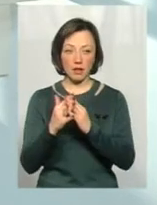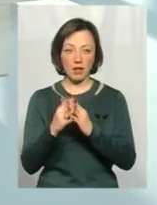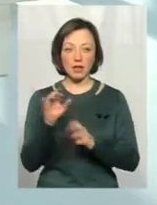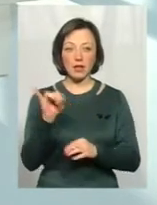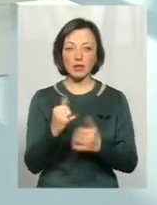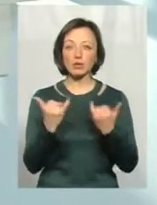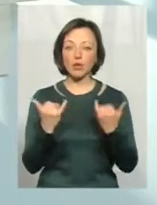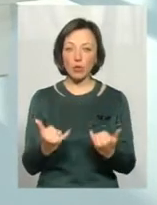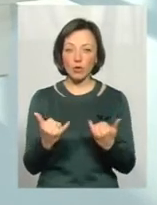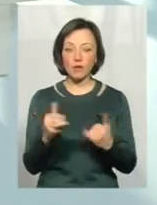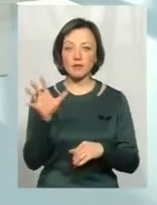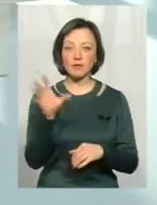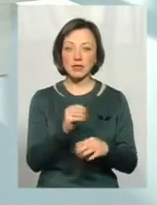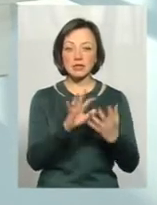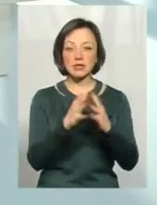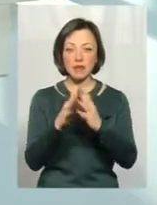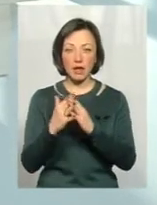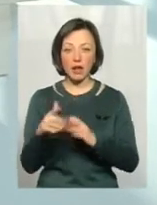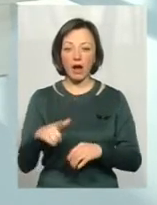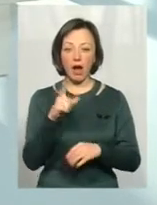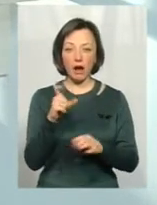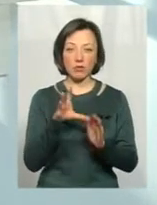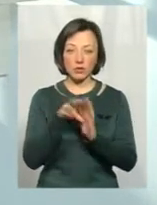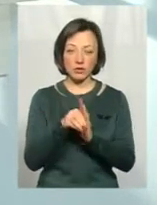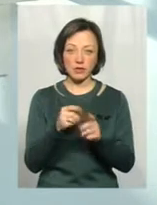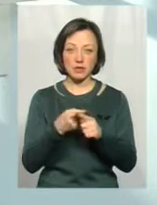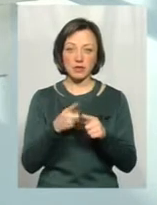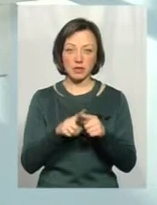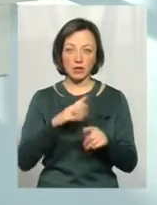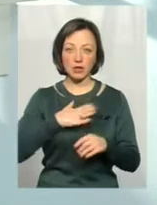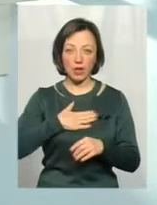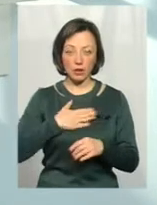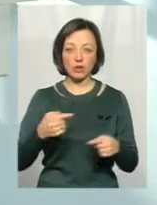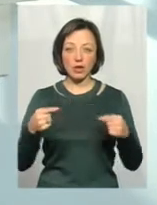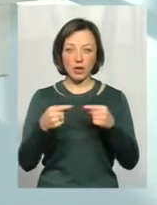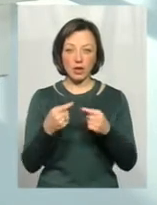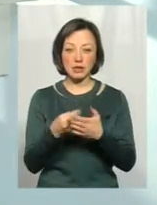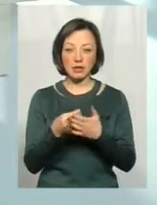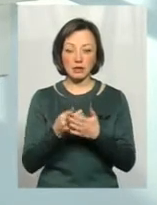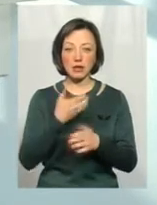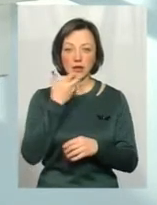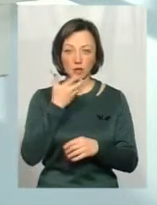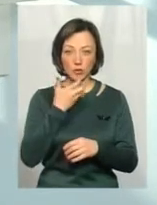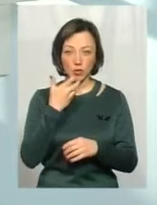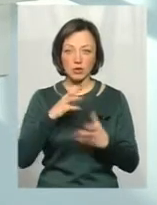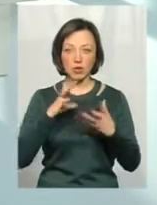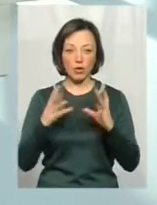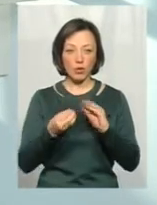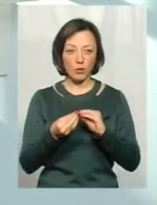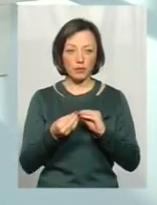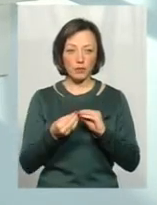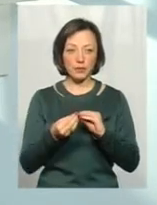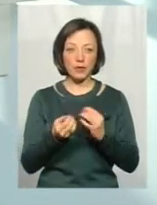І сьогодні практично усі села, газова складова, це складова нашого якраз ціни на тепло загалом всього.